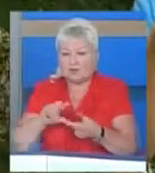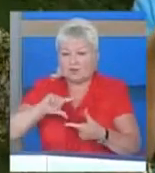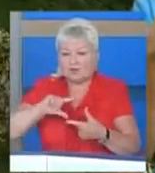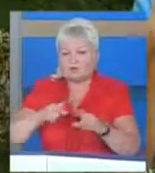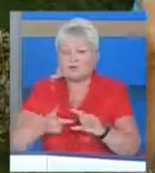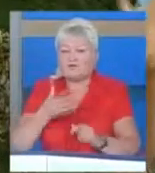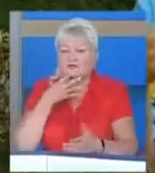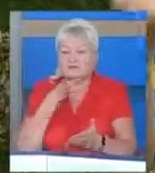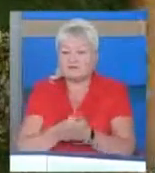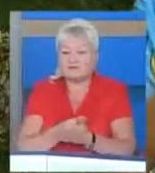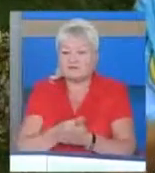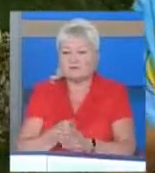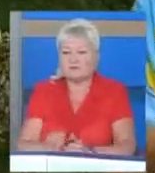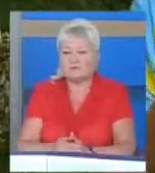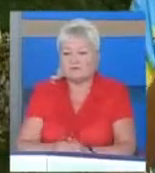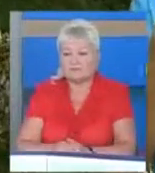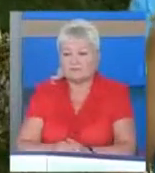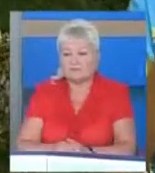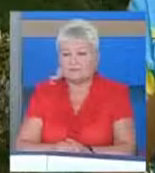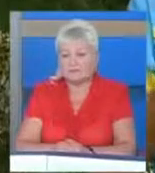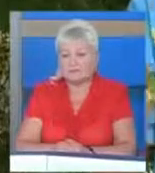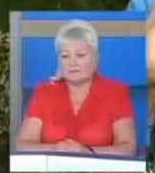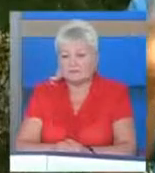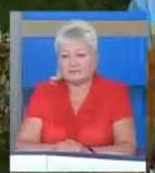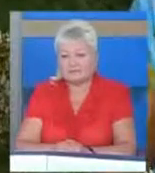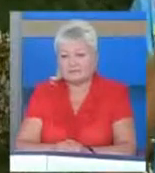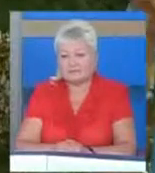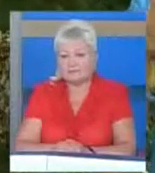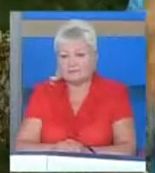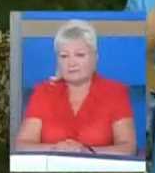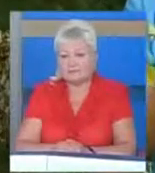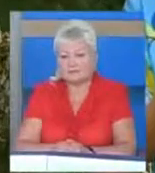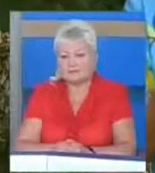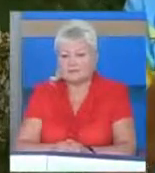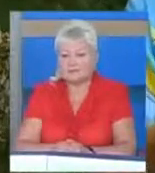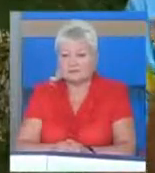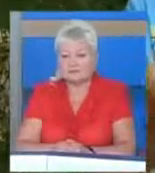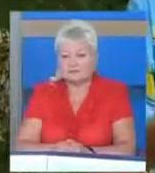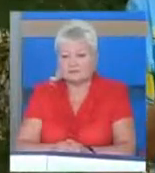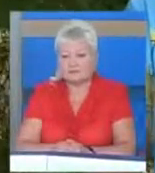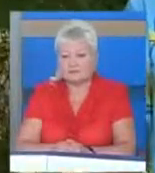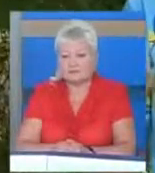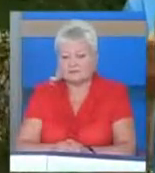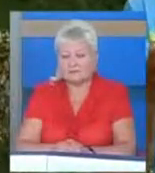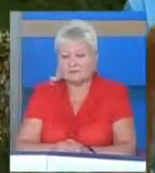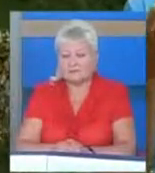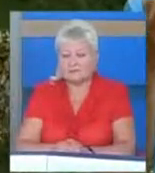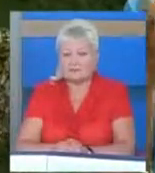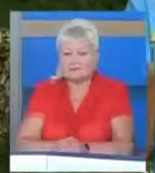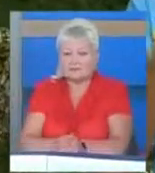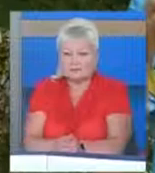Я з дитинства займаюся спортом, легкою атлетикою. І мене у 2007 році